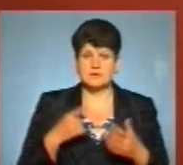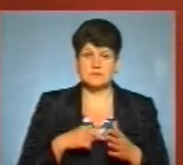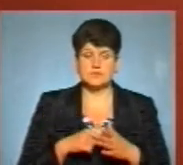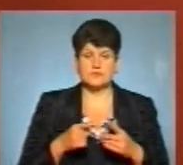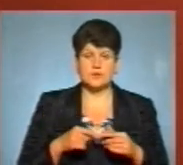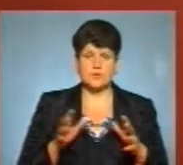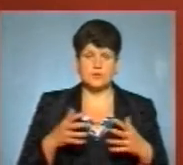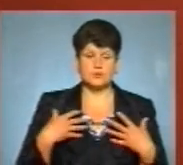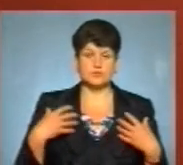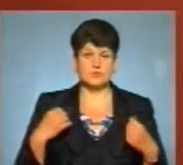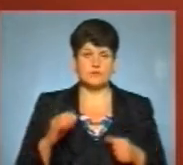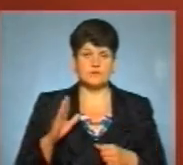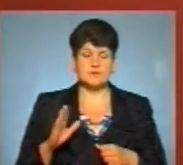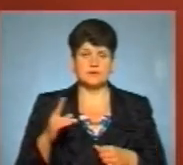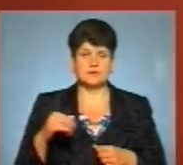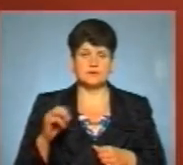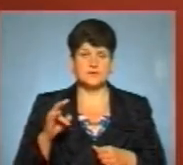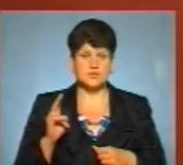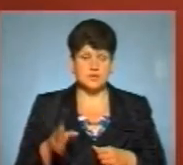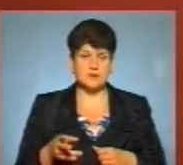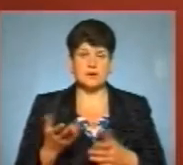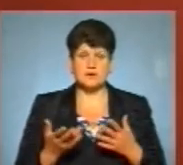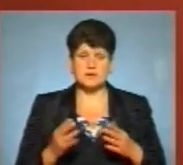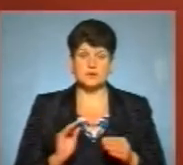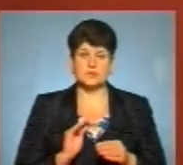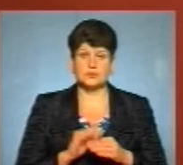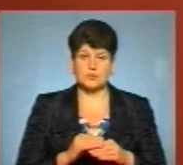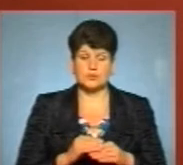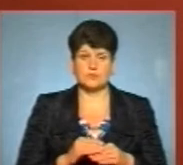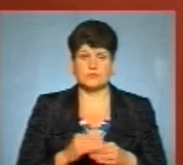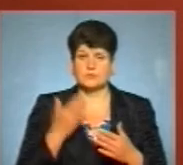забезпечення Василь Данчак. Втім, додаткових послаблень теж не запроваджуватимуть.